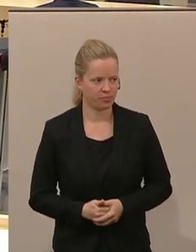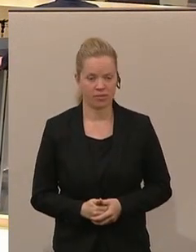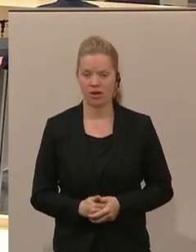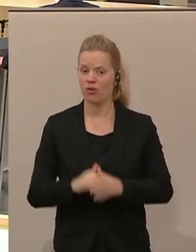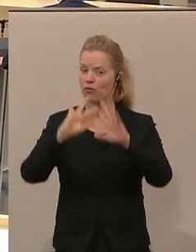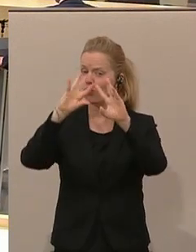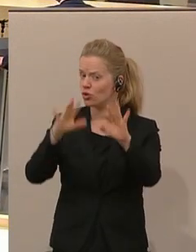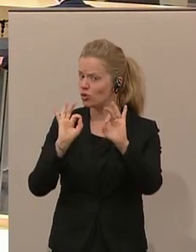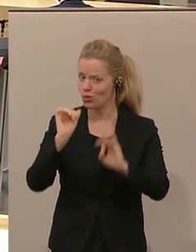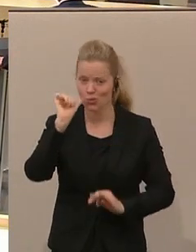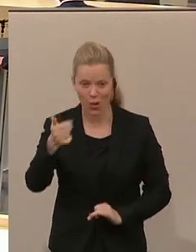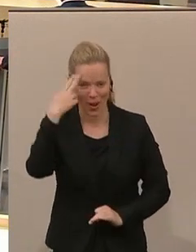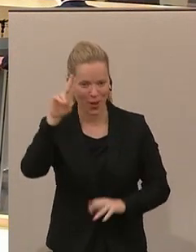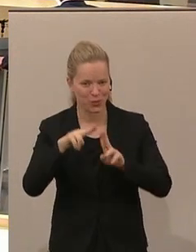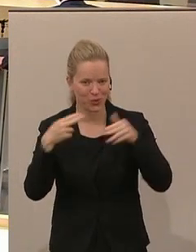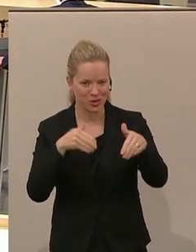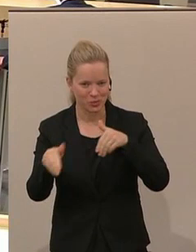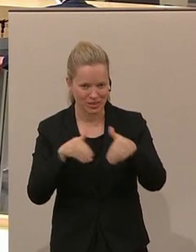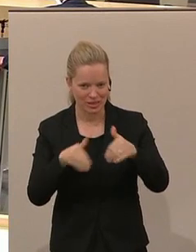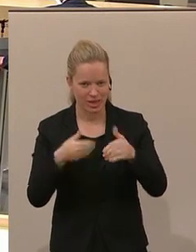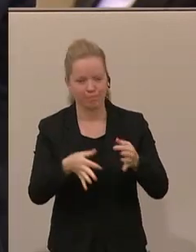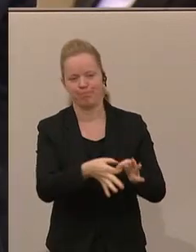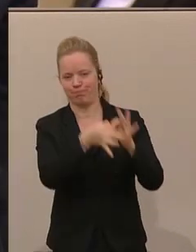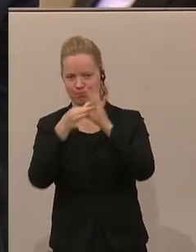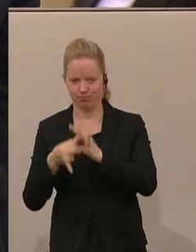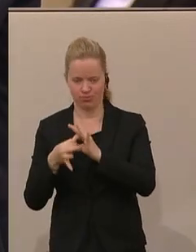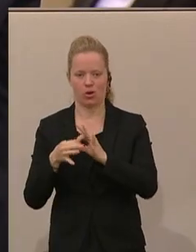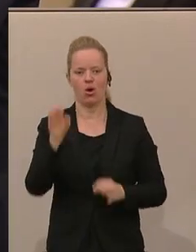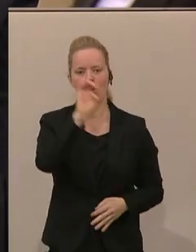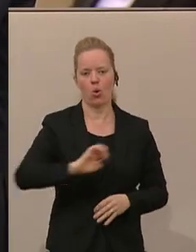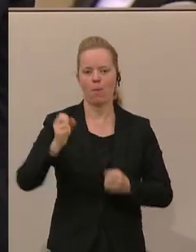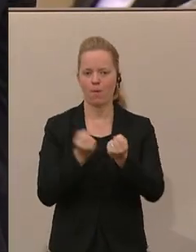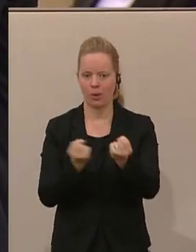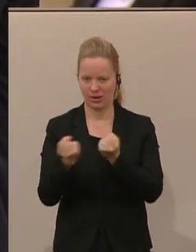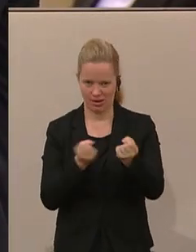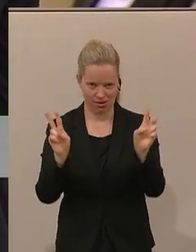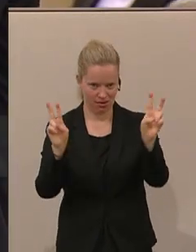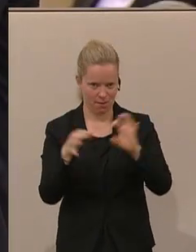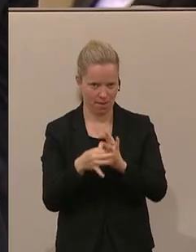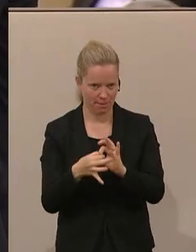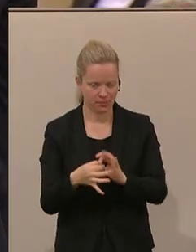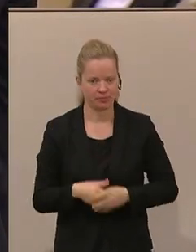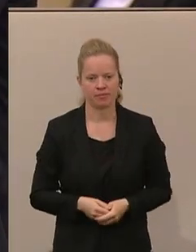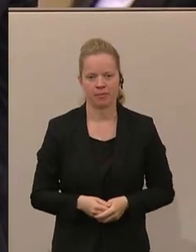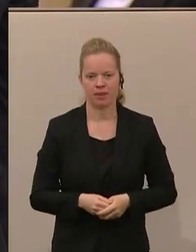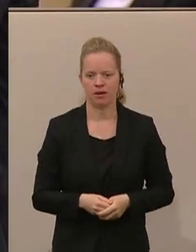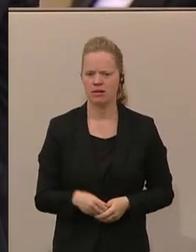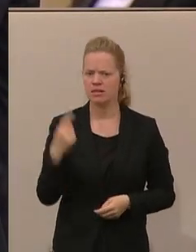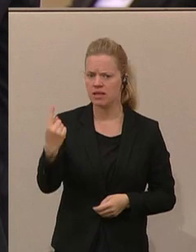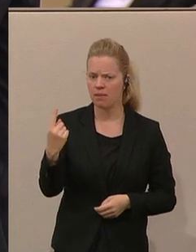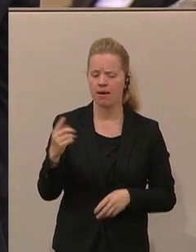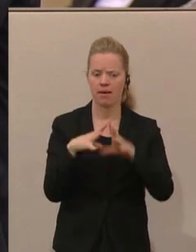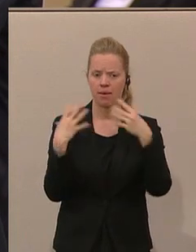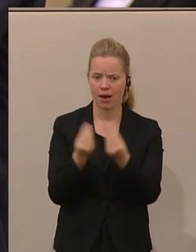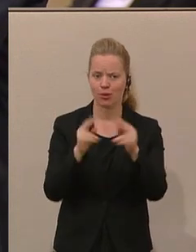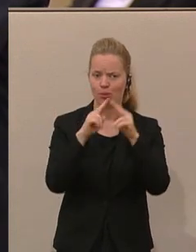Wunderschönen guten Morgen, Herr Bundesminister. Ich komme zurück zur Europapolitik. Sie haben ja gemeinsam mit dem Herrn